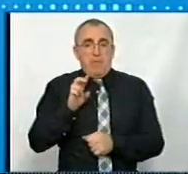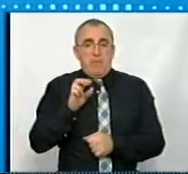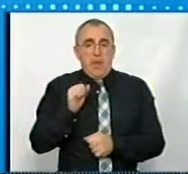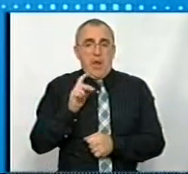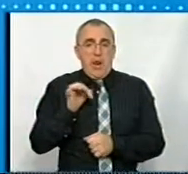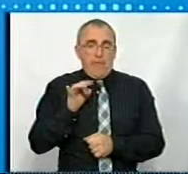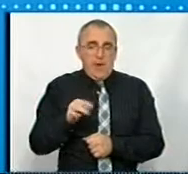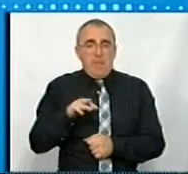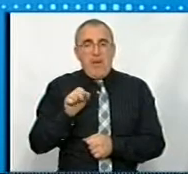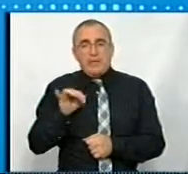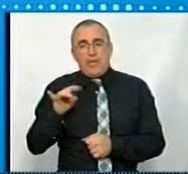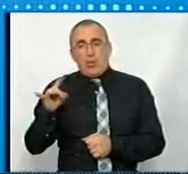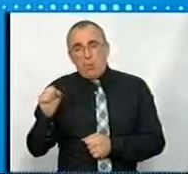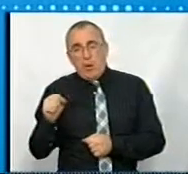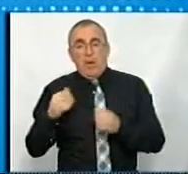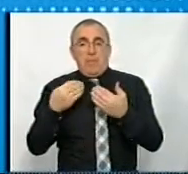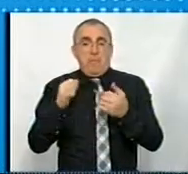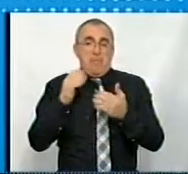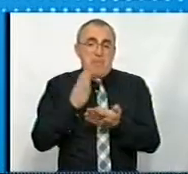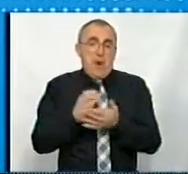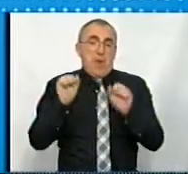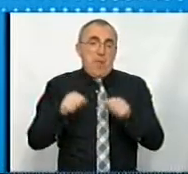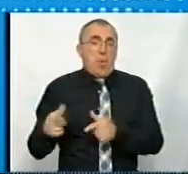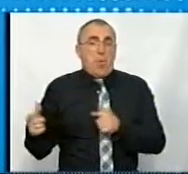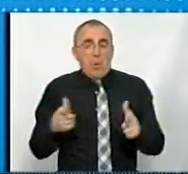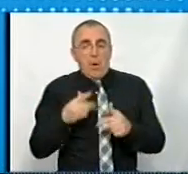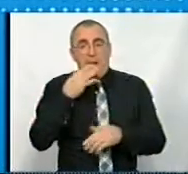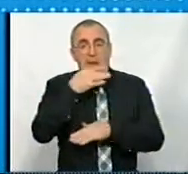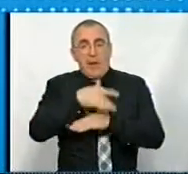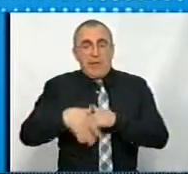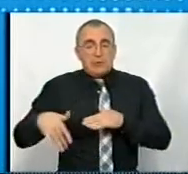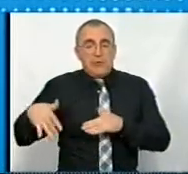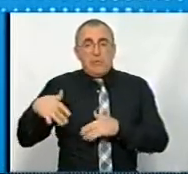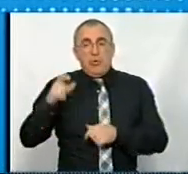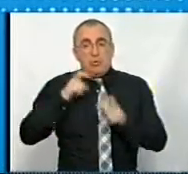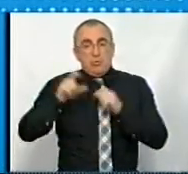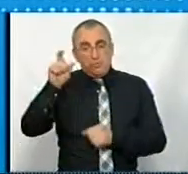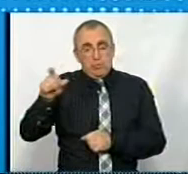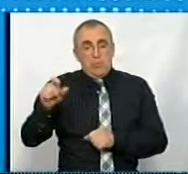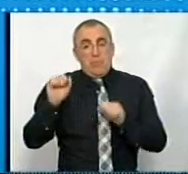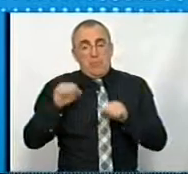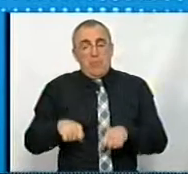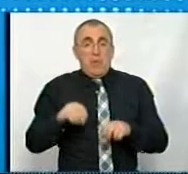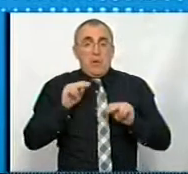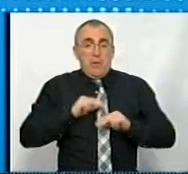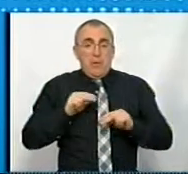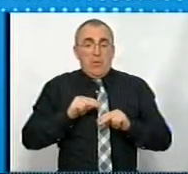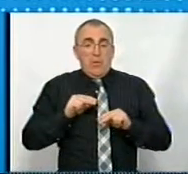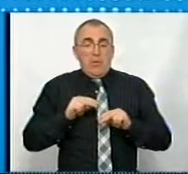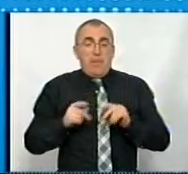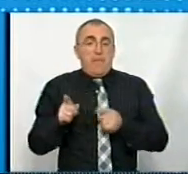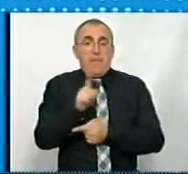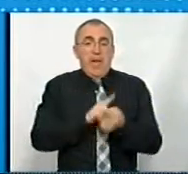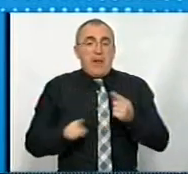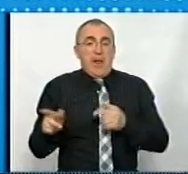магістратури, для того, щоб мати можливість готувати іноземних студентів, для того, щоб мати можливість працювати над переприкатувкою.